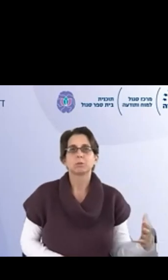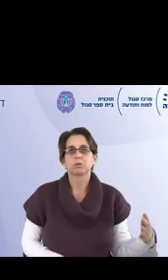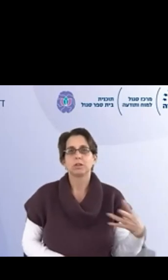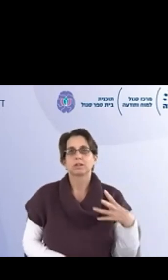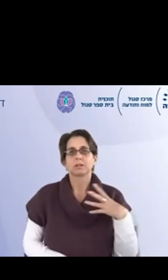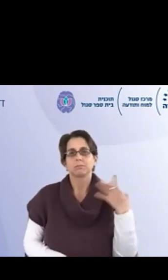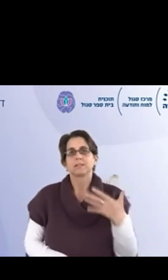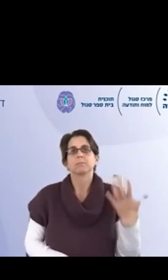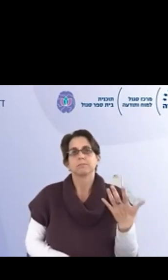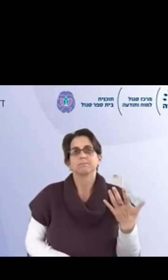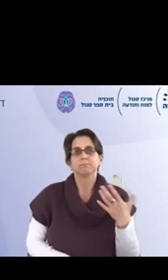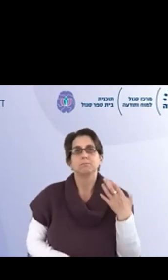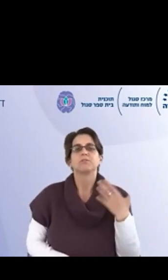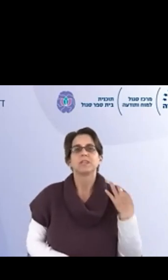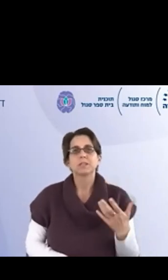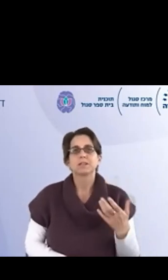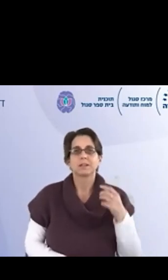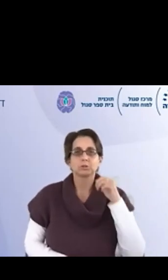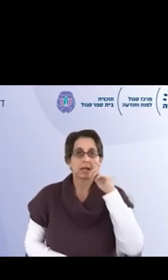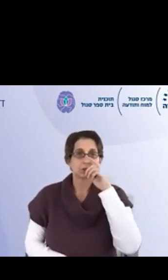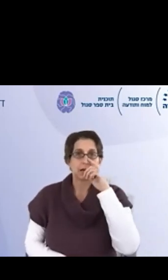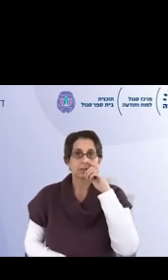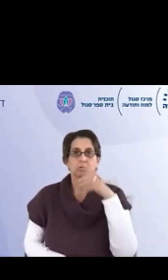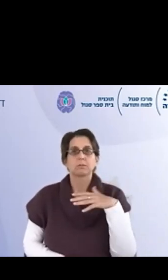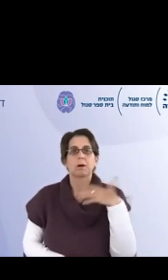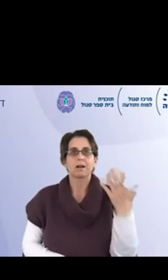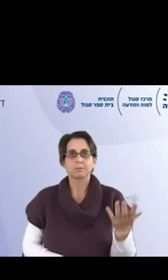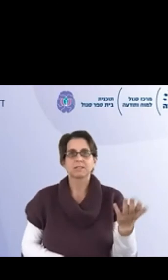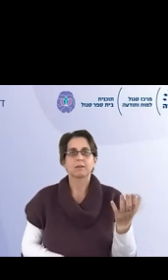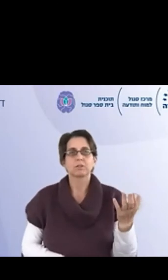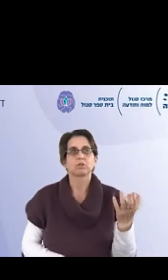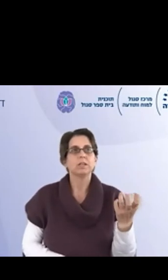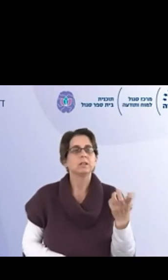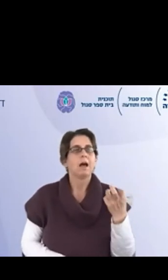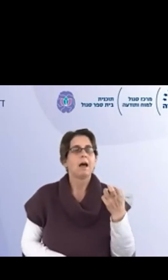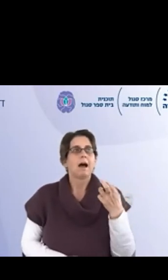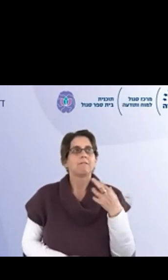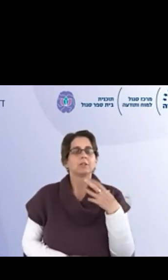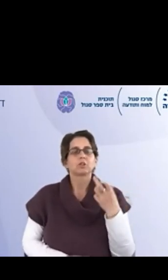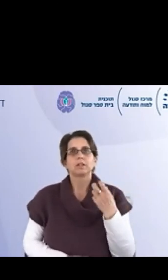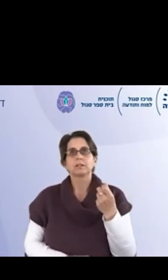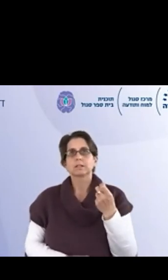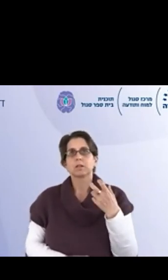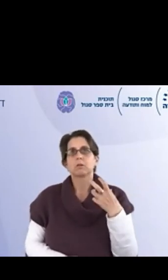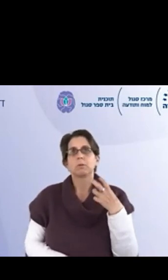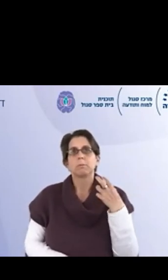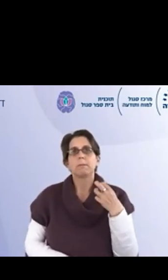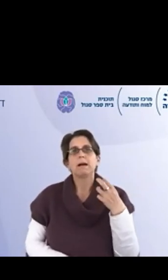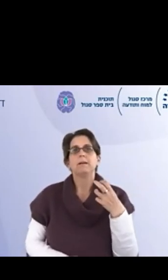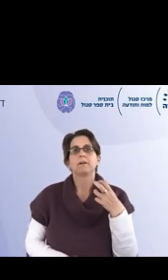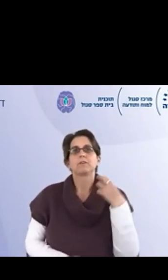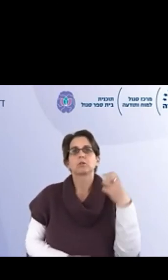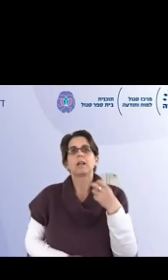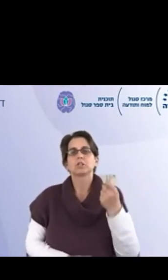שנמצאים בתוכנית אתם מבינים את הקדאיות של ההשקעה הזאת כי בחרתם להצטרף לתוכנית אבל אני שואלת את עצמי כאילו